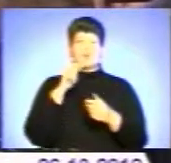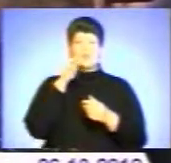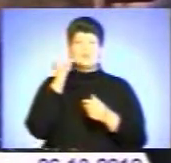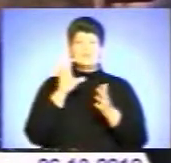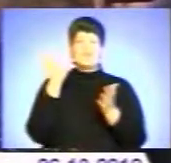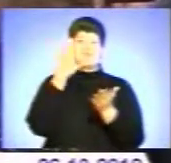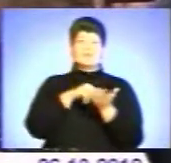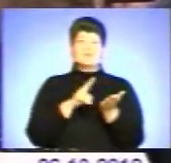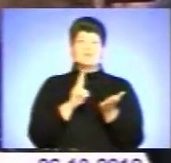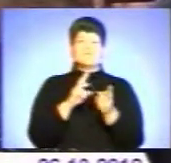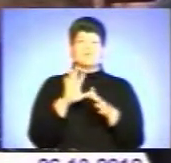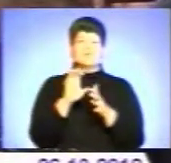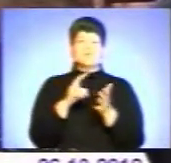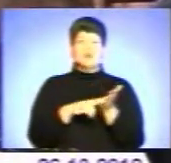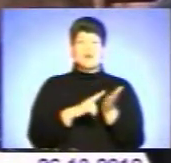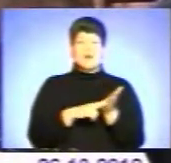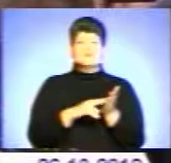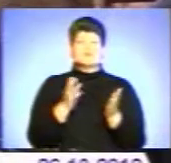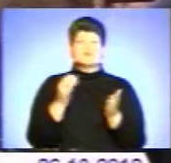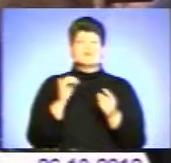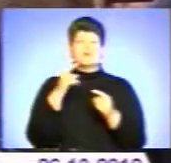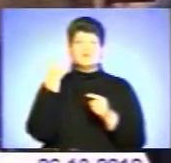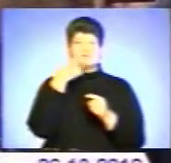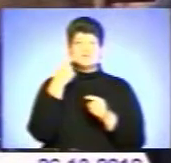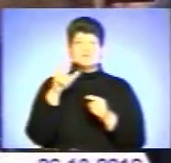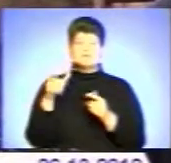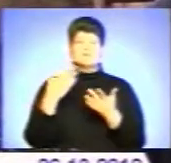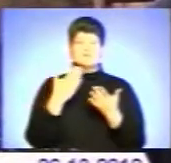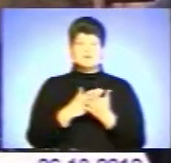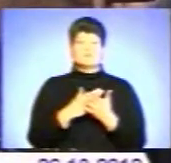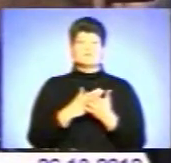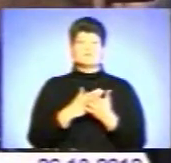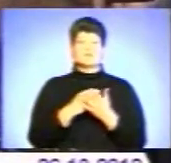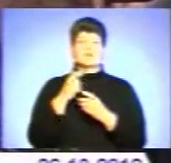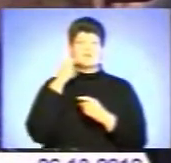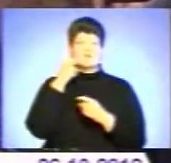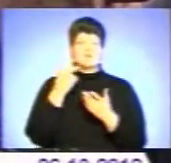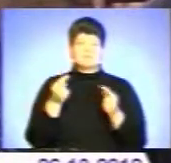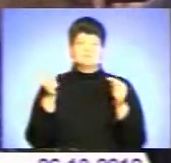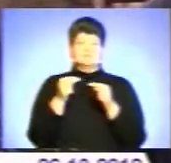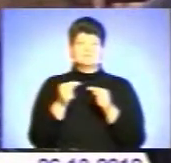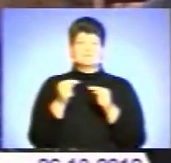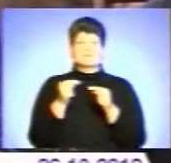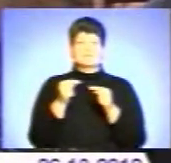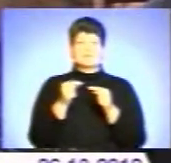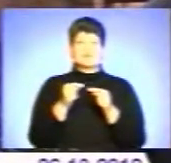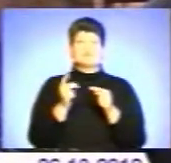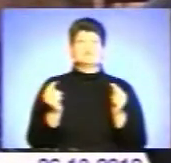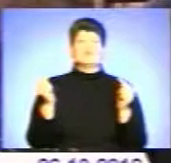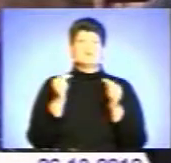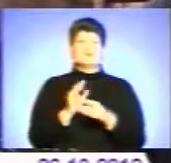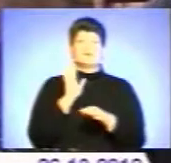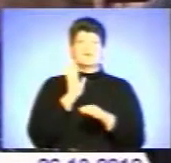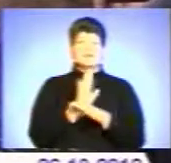вклеювання фотографій у паспортні документи осіб, які досягли відповідного віку. Відповідний наказ